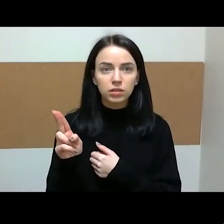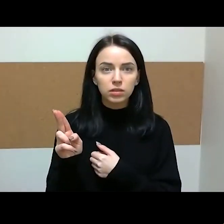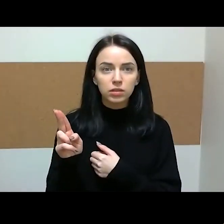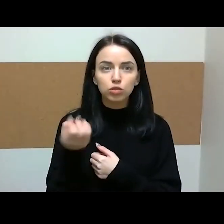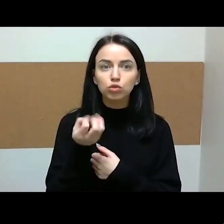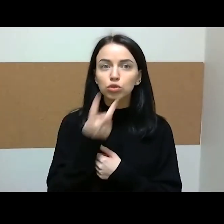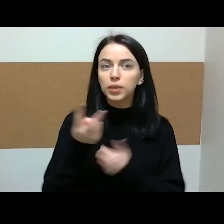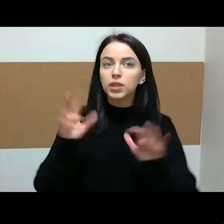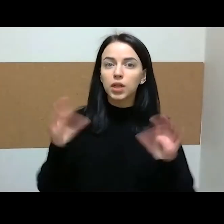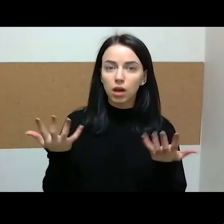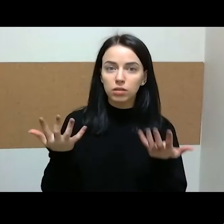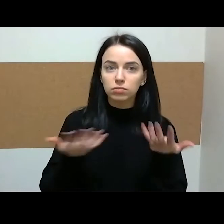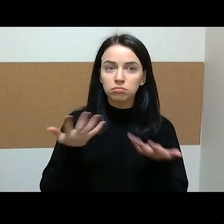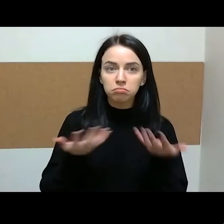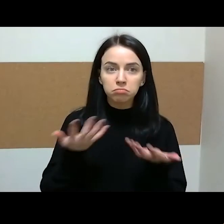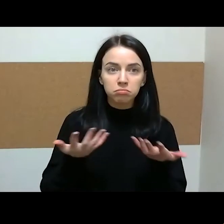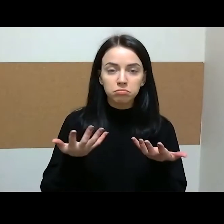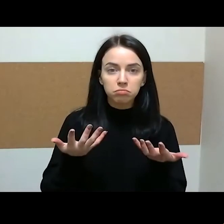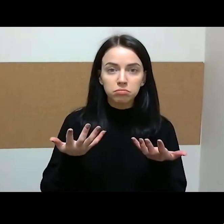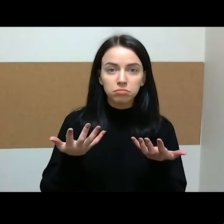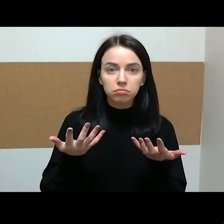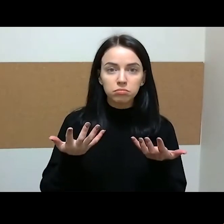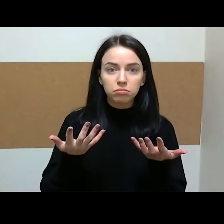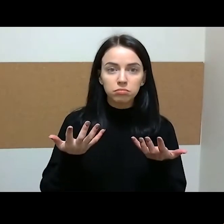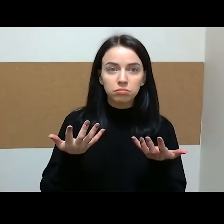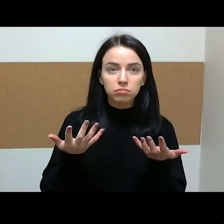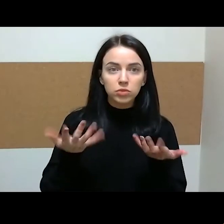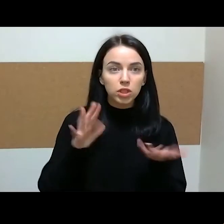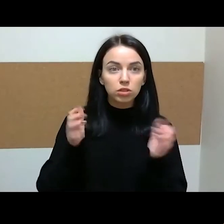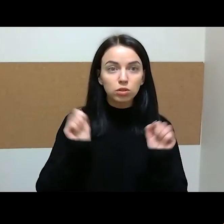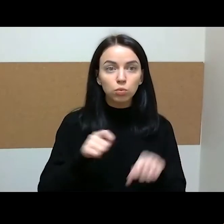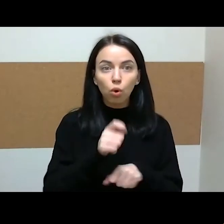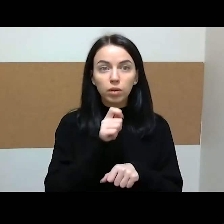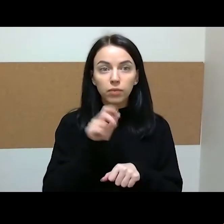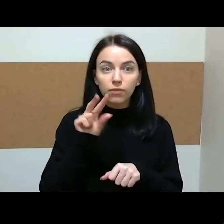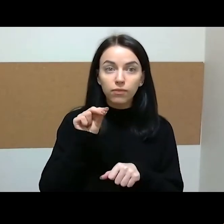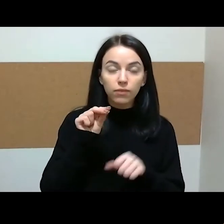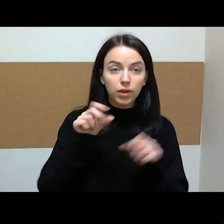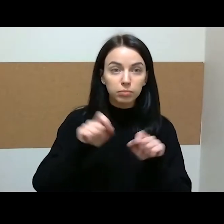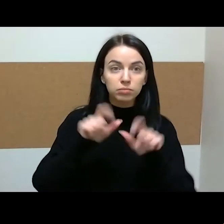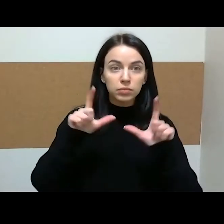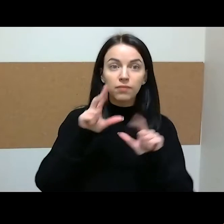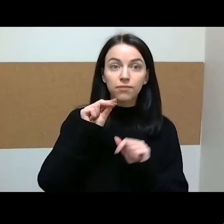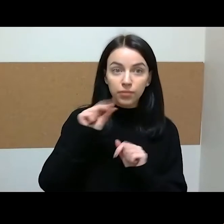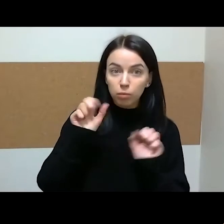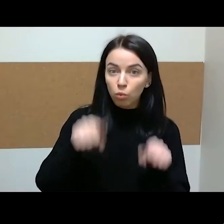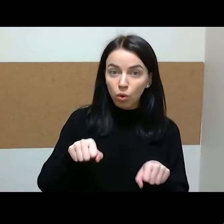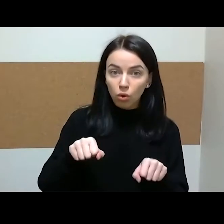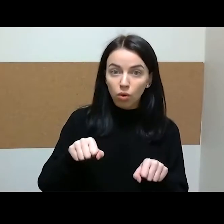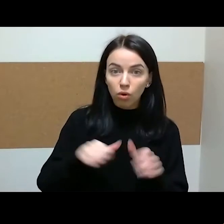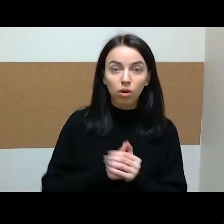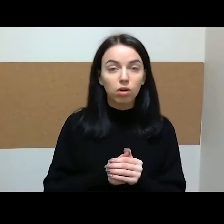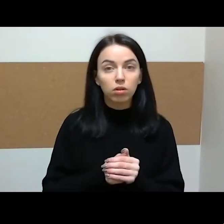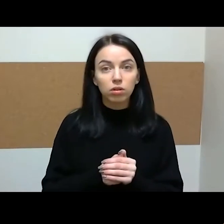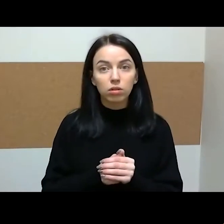dar matau, dar ką nors matau. Gal kas nors galite dar atsimūtinti mikrofonus, taip grubiai tariant ir kameras, kad